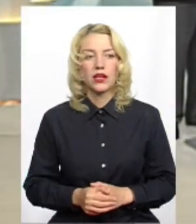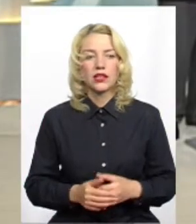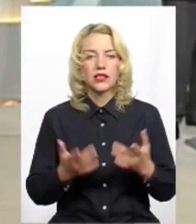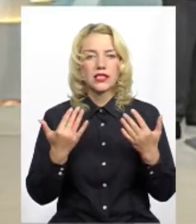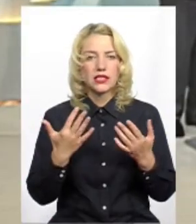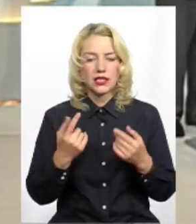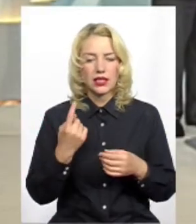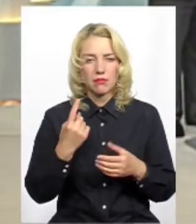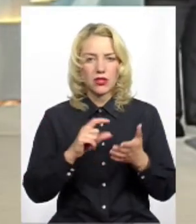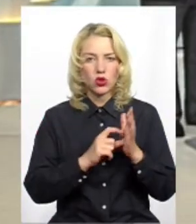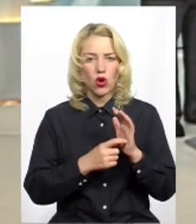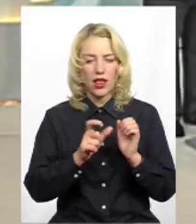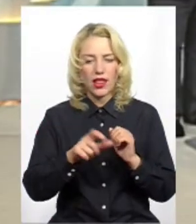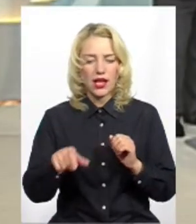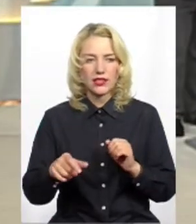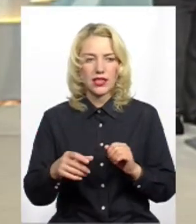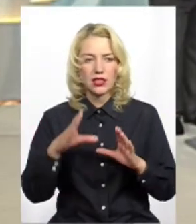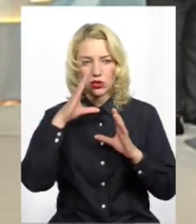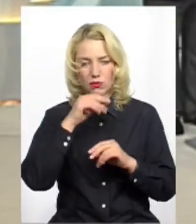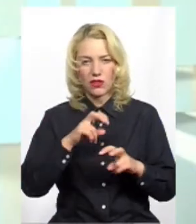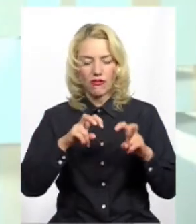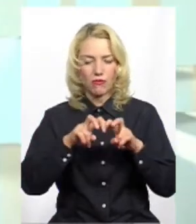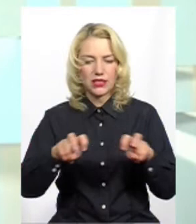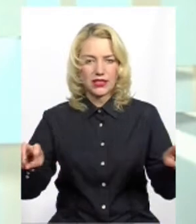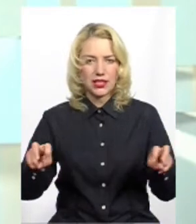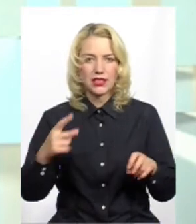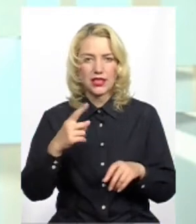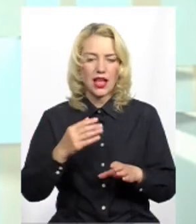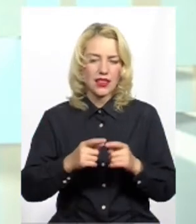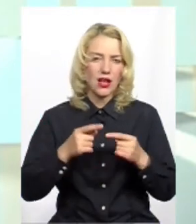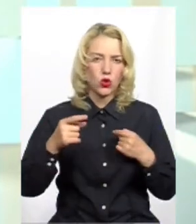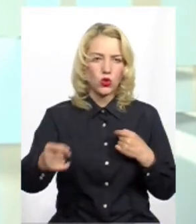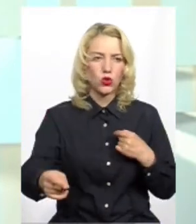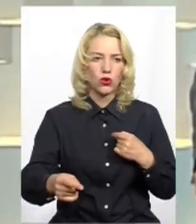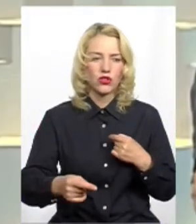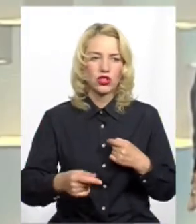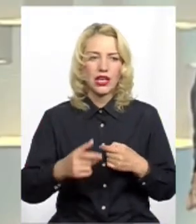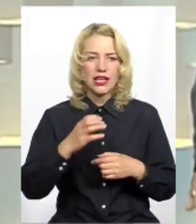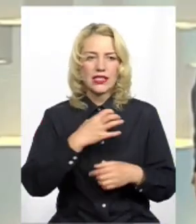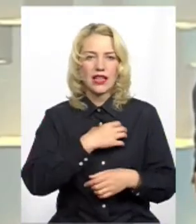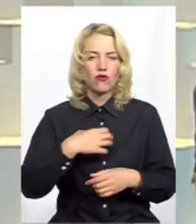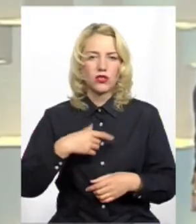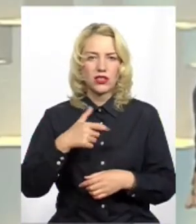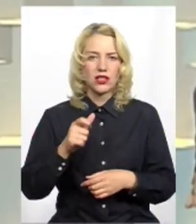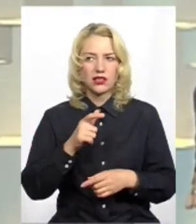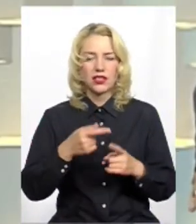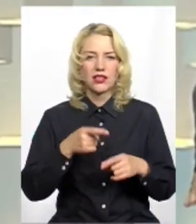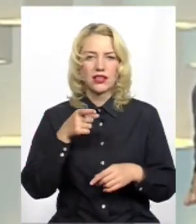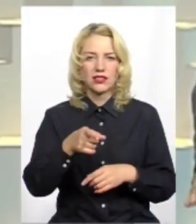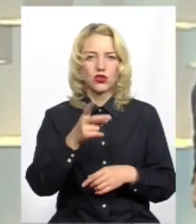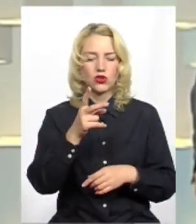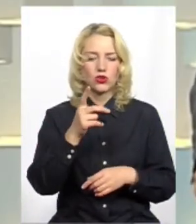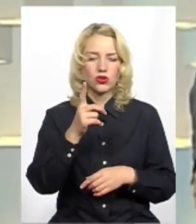Скільки першокласників зуміли вмоститись на найдовшій в Україні Славутській лапці? 1200 чи